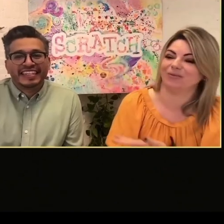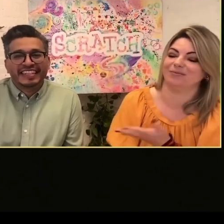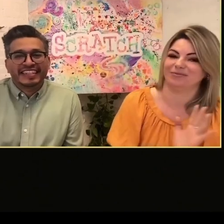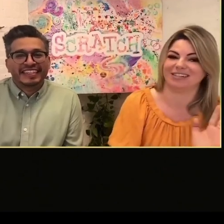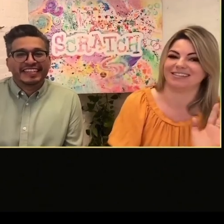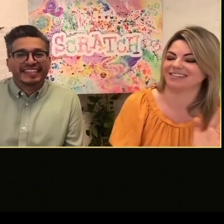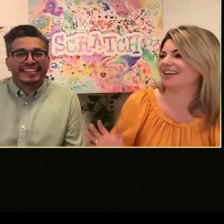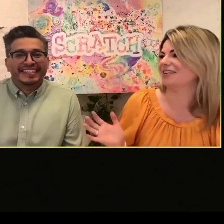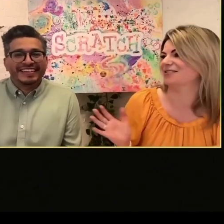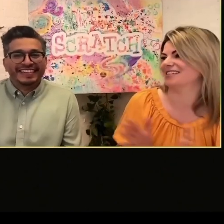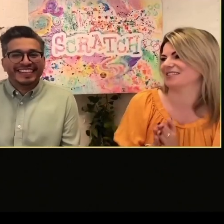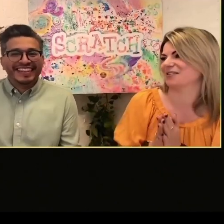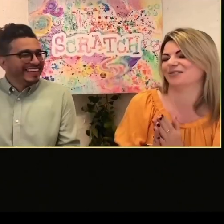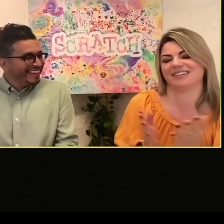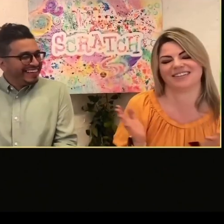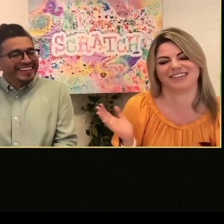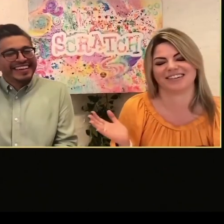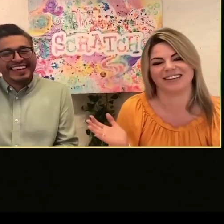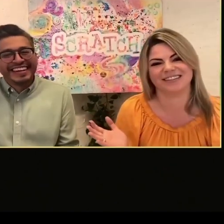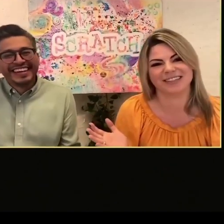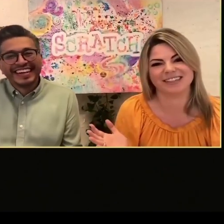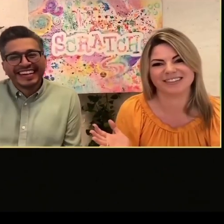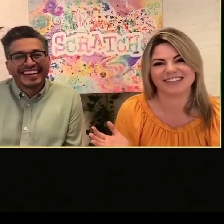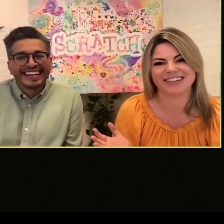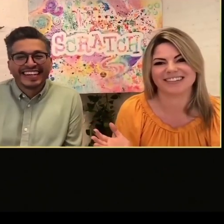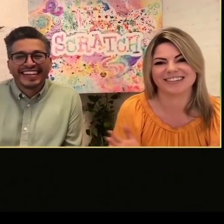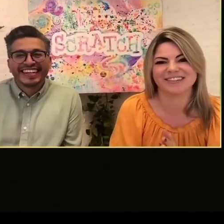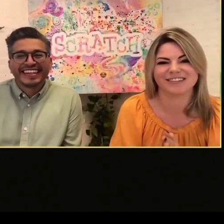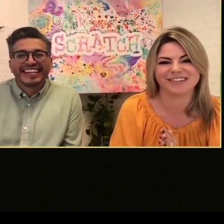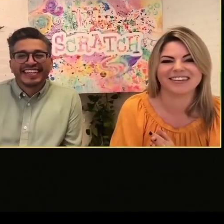buongiorno, il mio nome è Carolina.